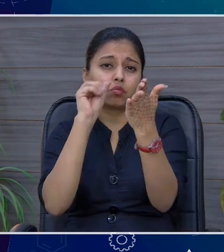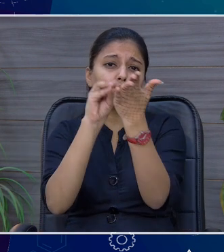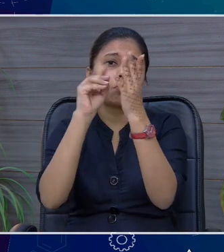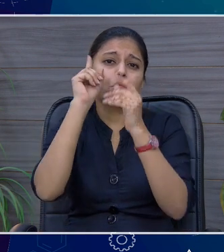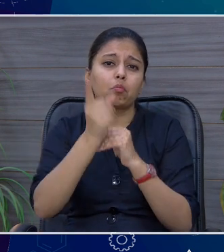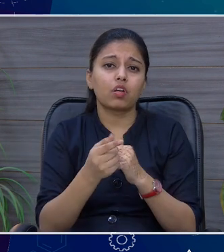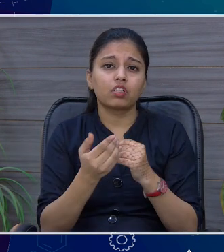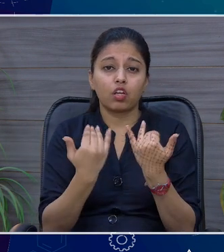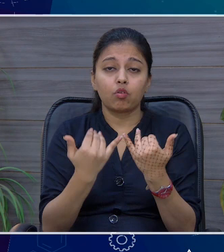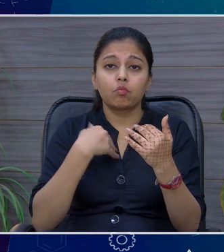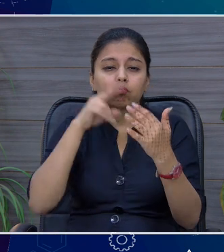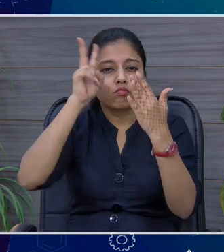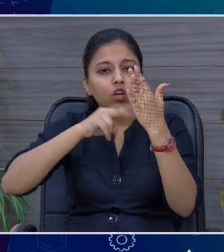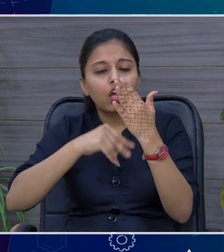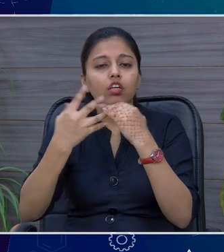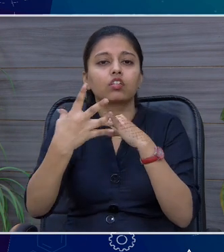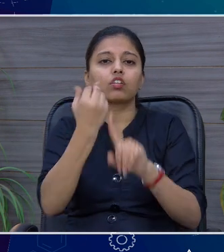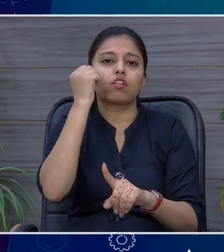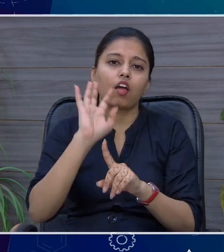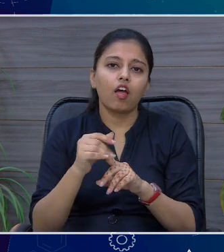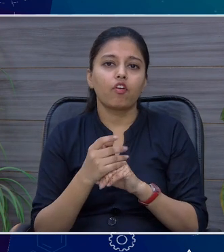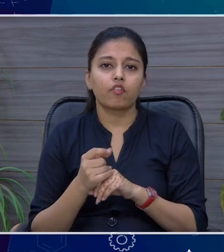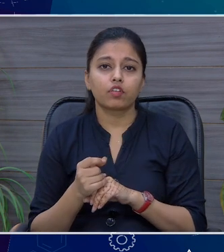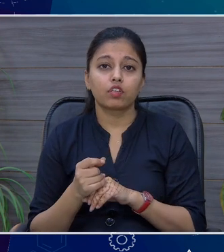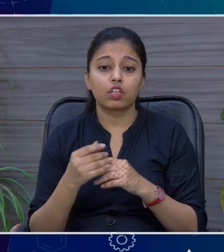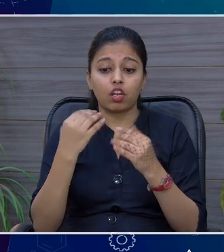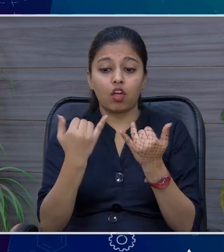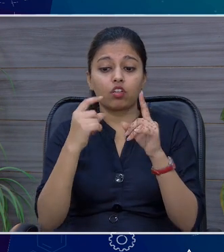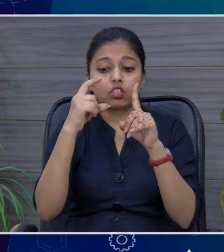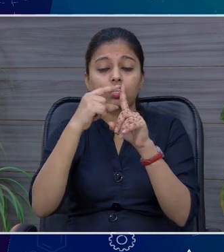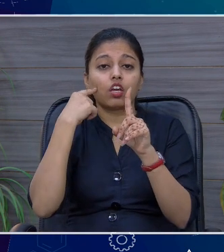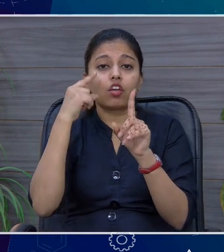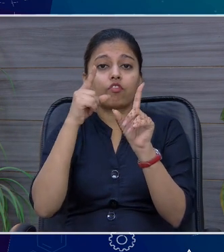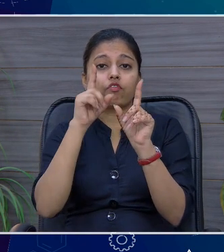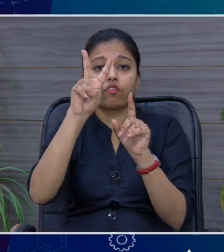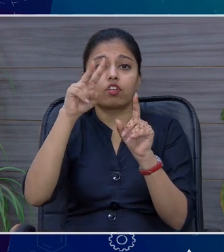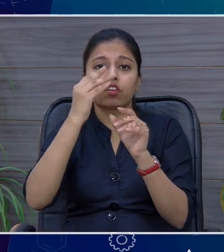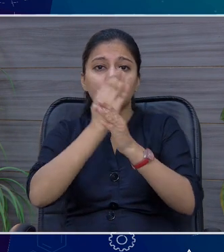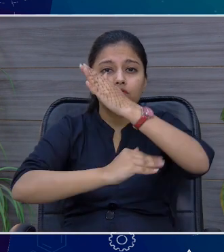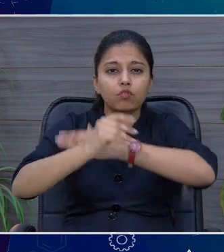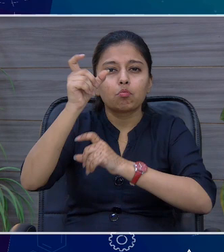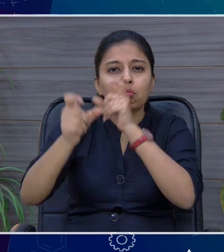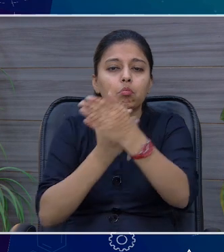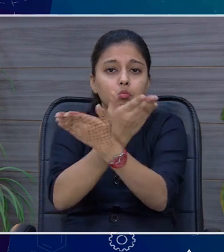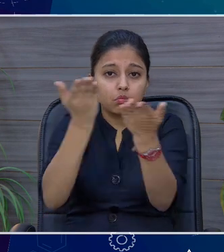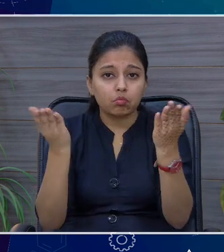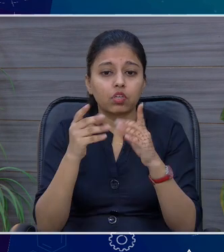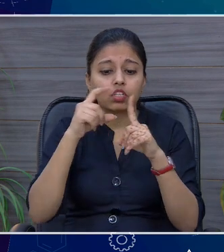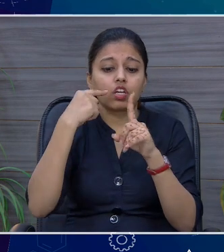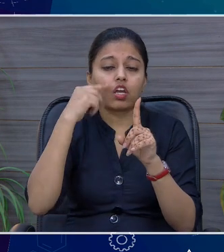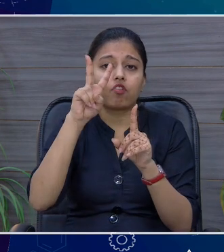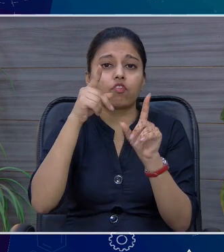दिव्यांगता पढ़ा और जाना और अब ये दिव्यांग जन्म की जवाब बात कर रहे हैं मुझे लग रहा है उसमें भी